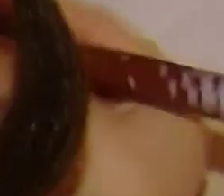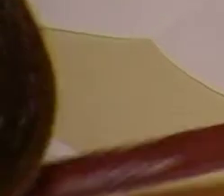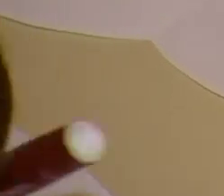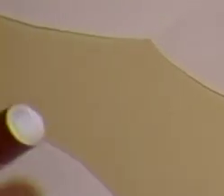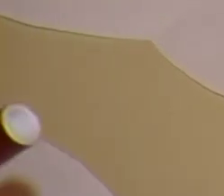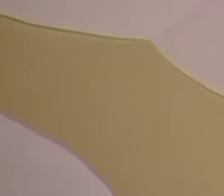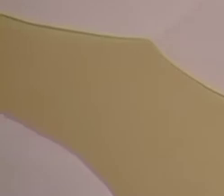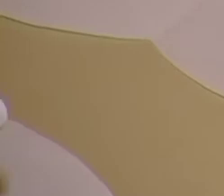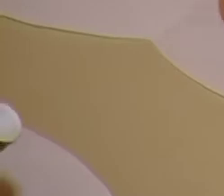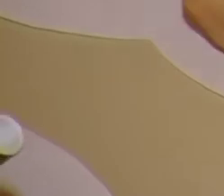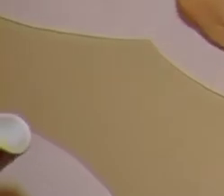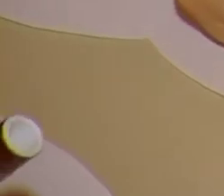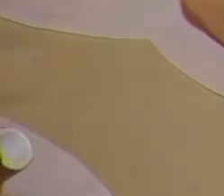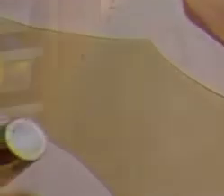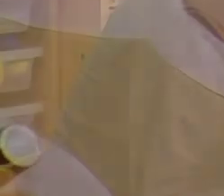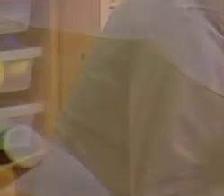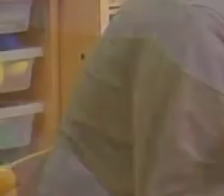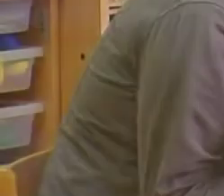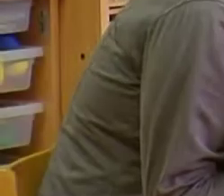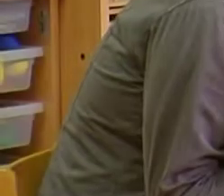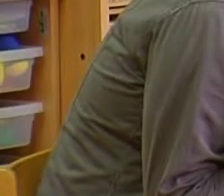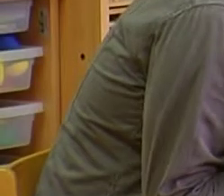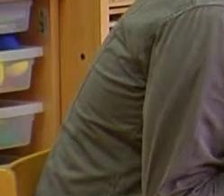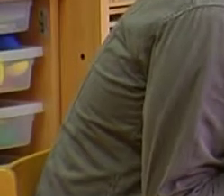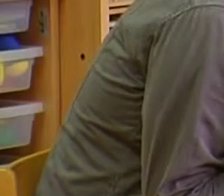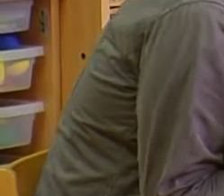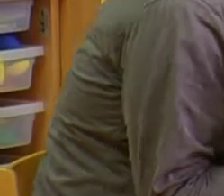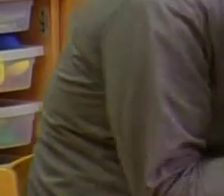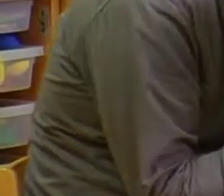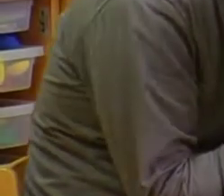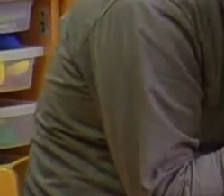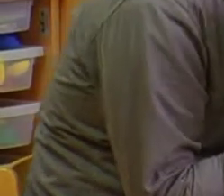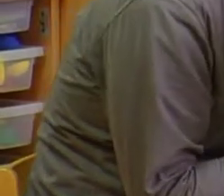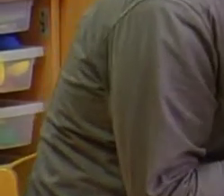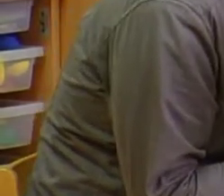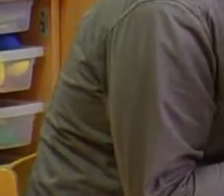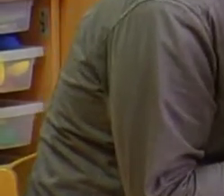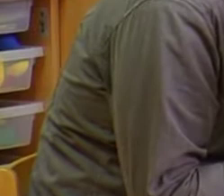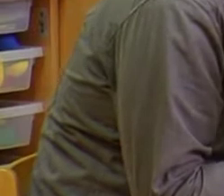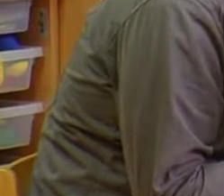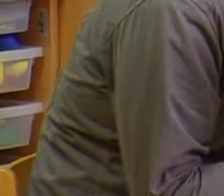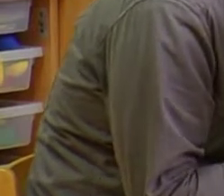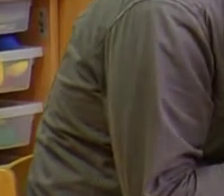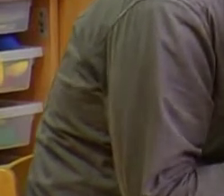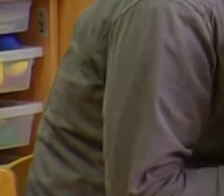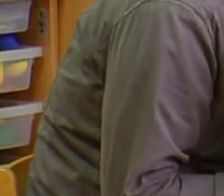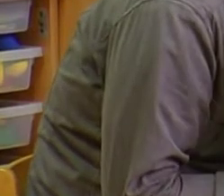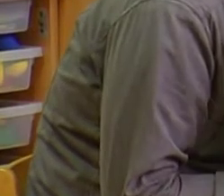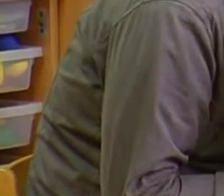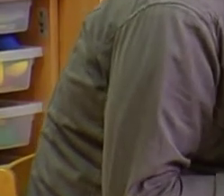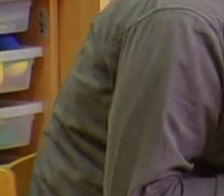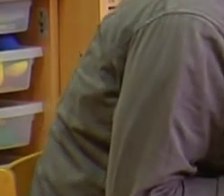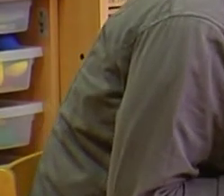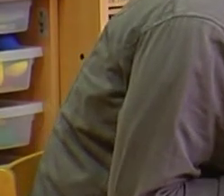vrtičke skupine, čini se, smjer su u kojem bi se svaki vrtić trebao razvijati. Iskustve su izuzetno pozitivne i